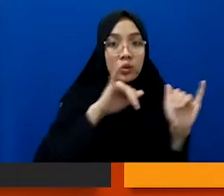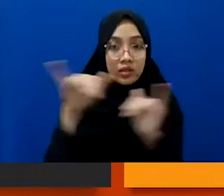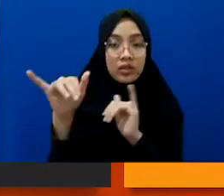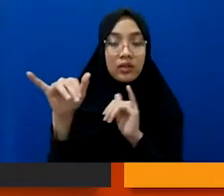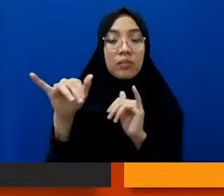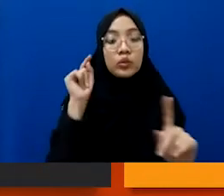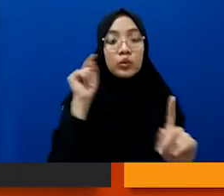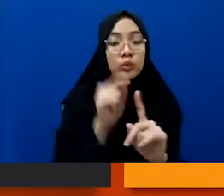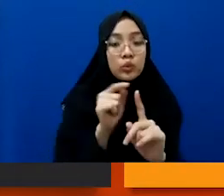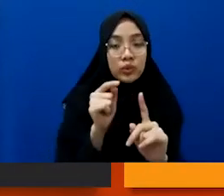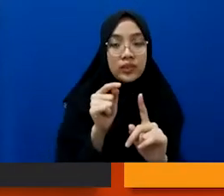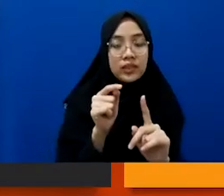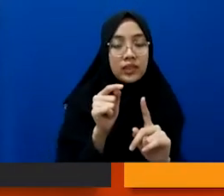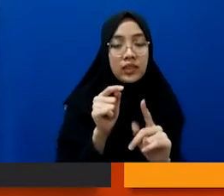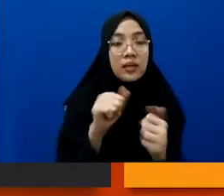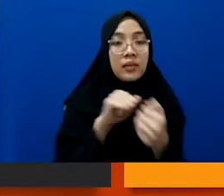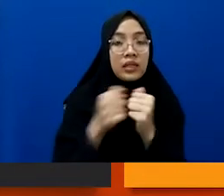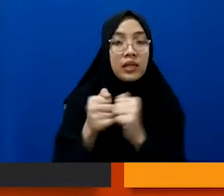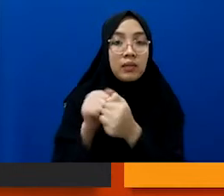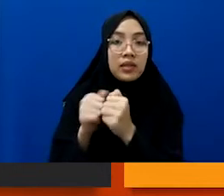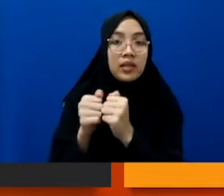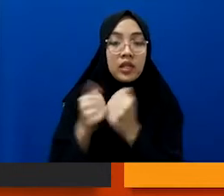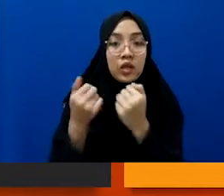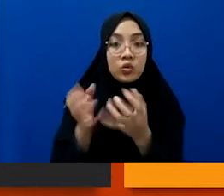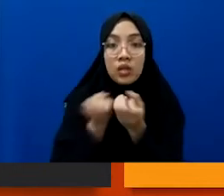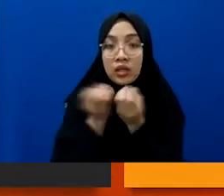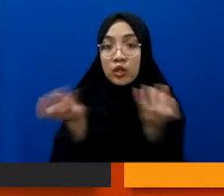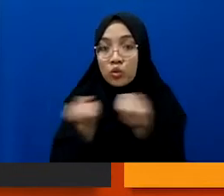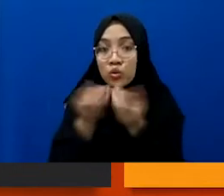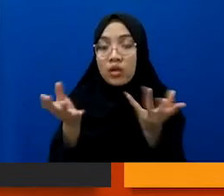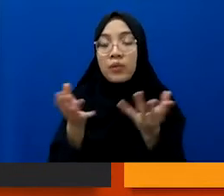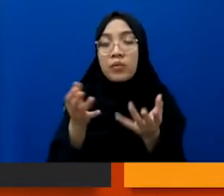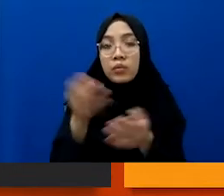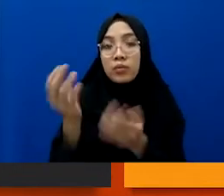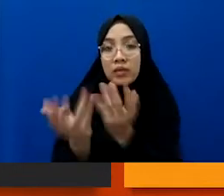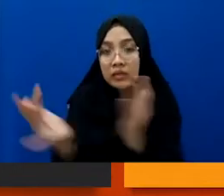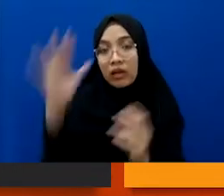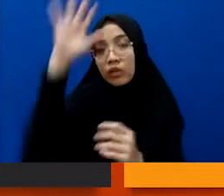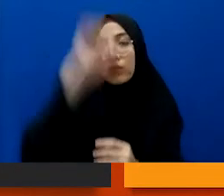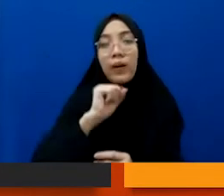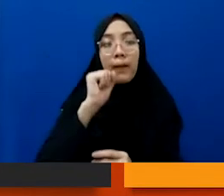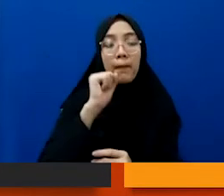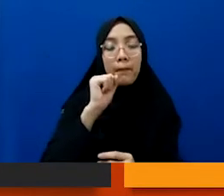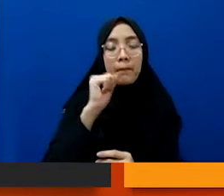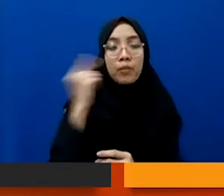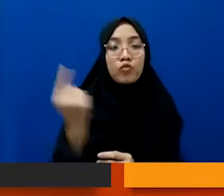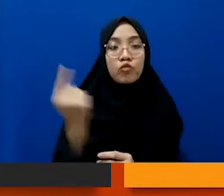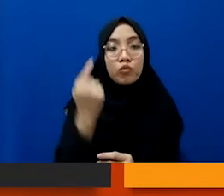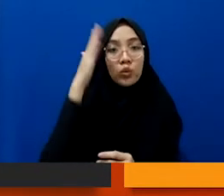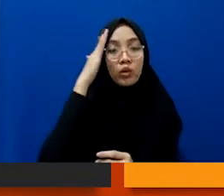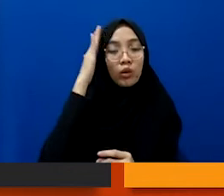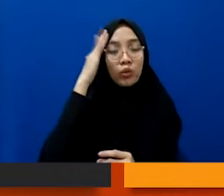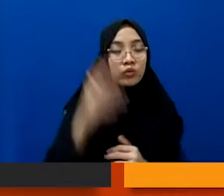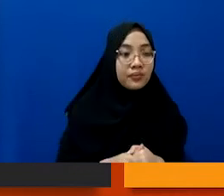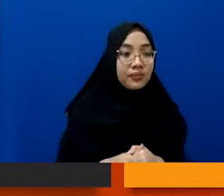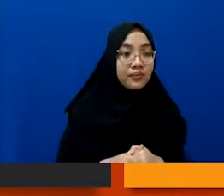supaya persoalannya sudah diungkap itu bisa diketahui oleh publik, gitu ya. Oke, next.